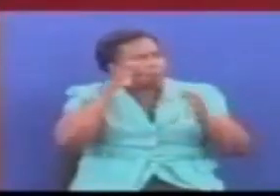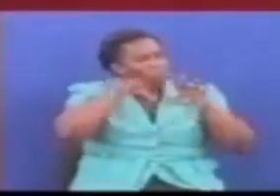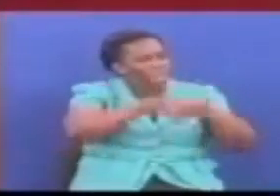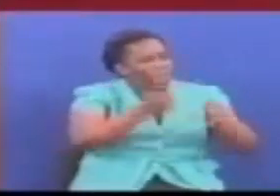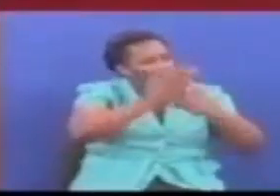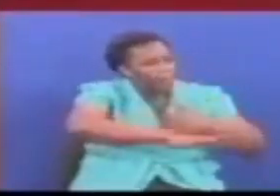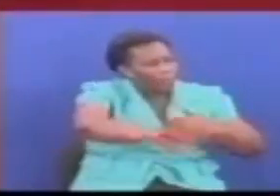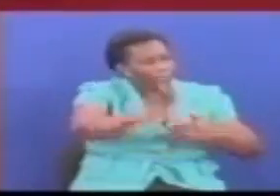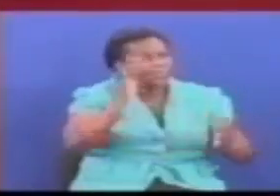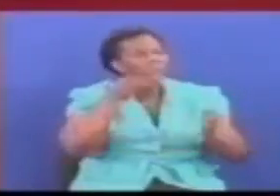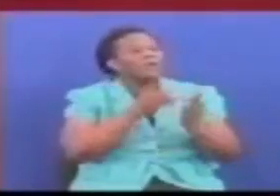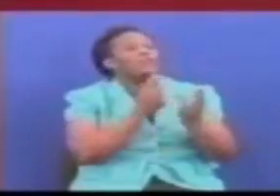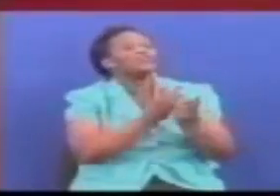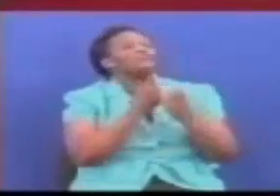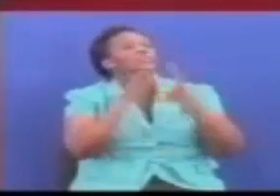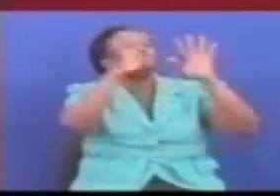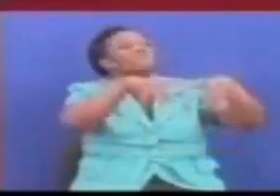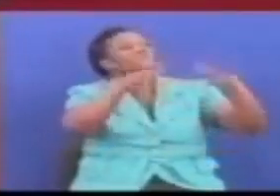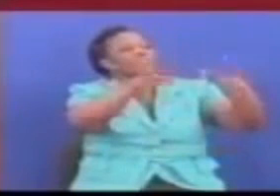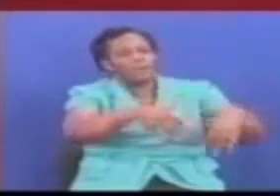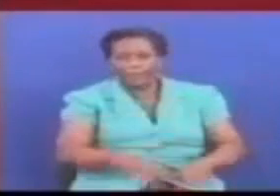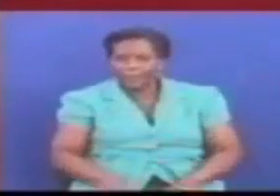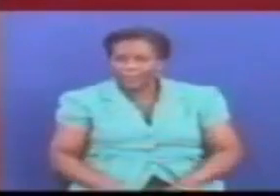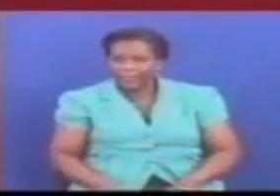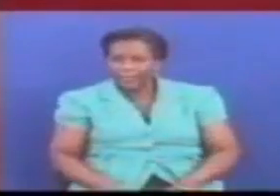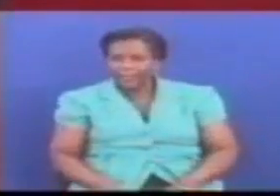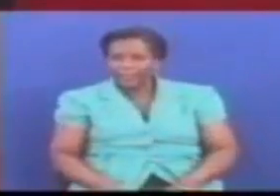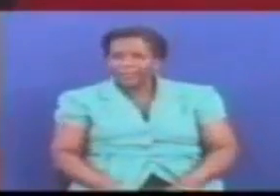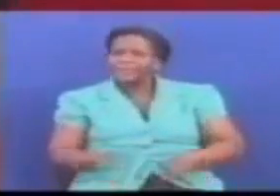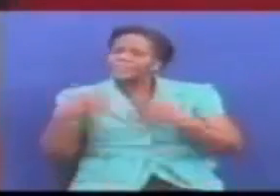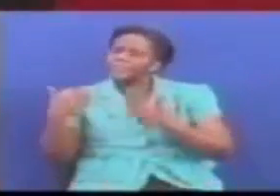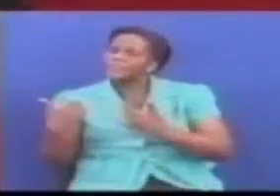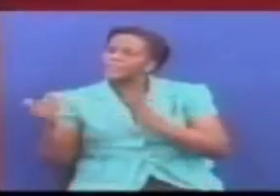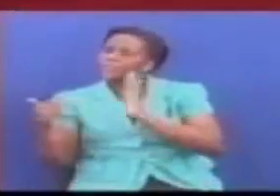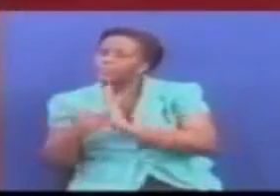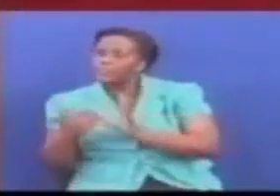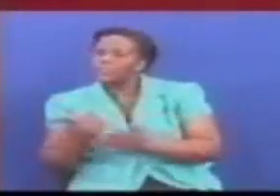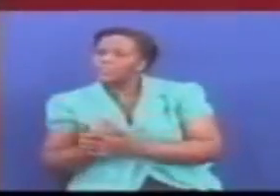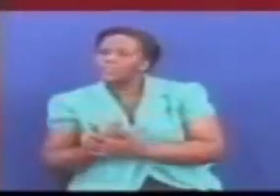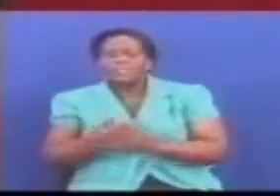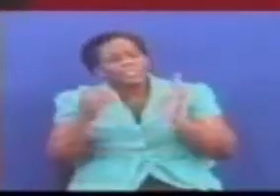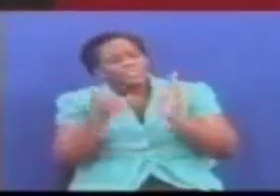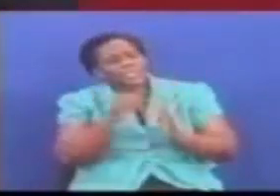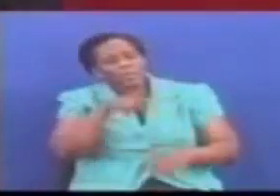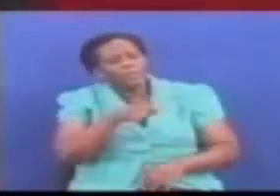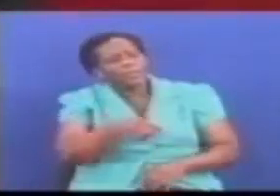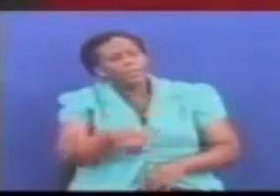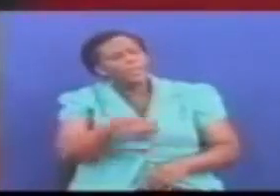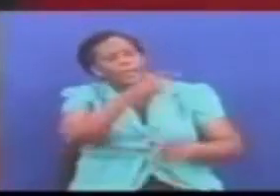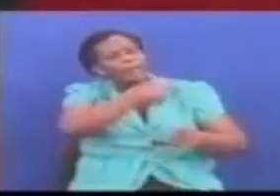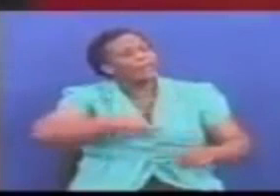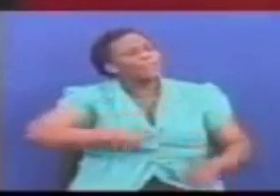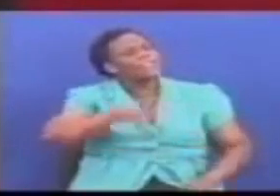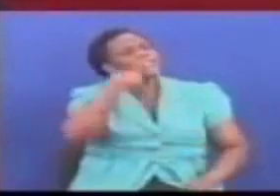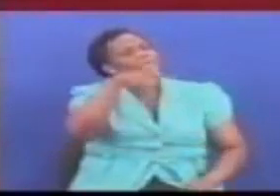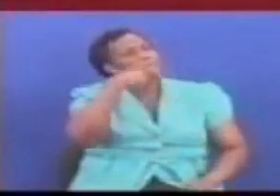sheria na uisema mweshmiwa waziri Hii sheria raisi na uisema mweshmiwa waziri Inausu tukanda ziwa Na ni sheria na mangapi Kwa sabana